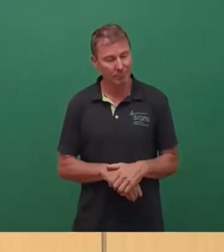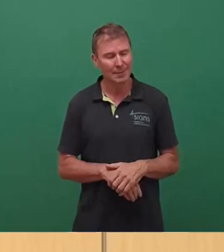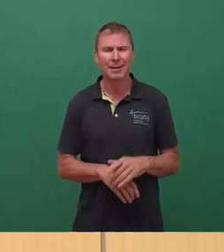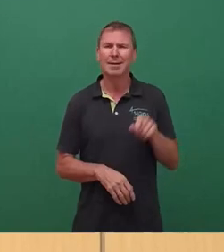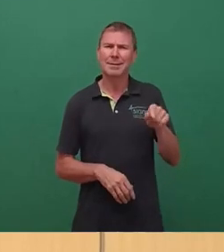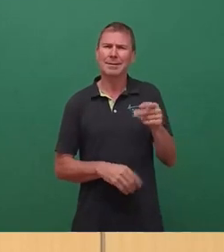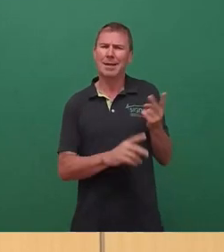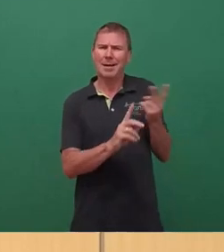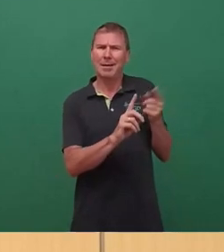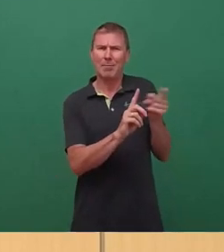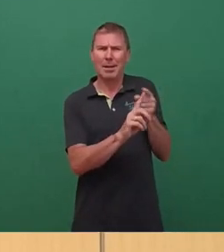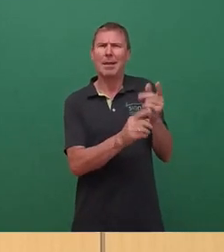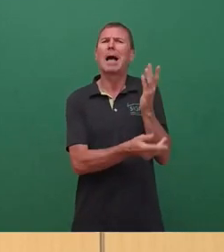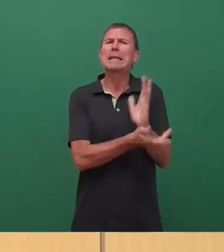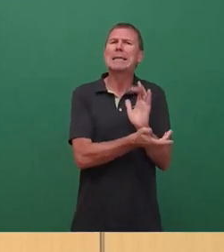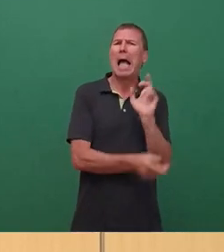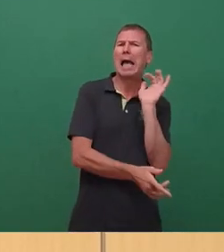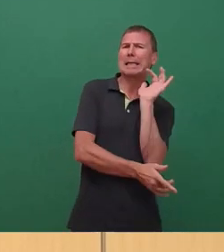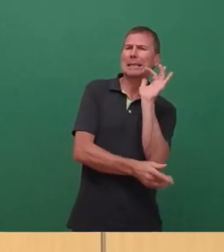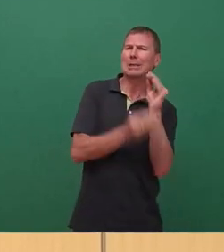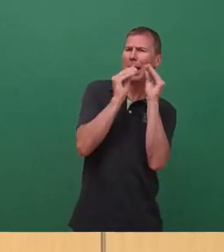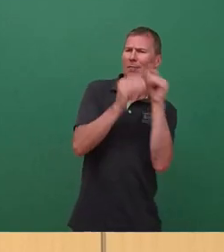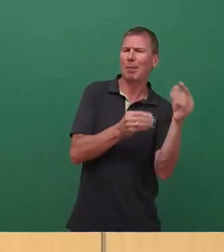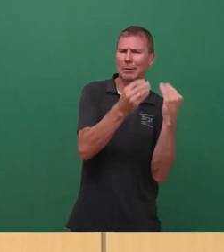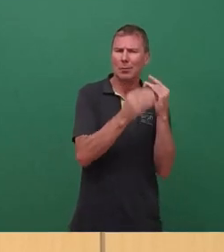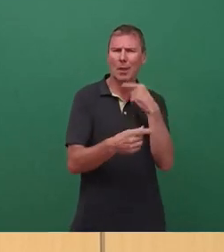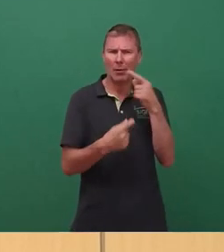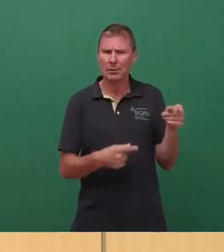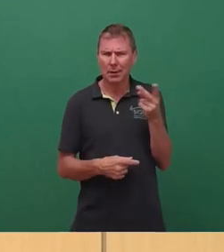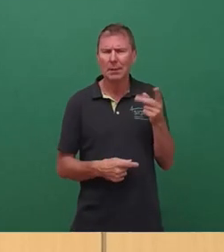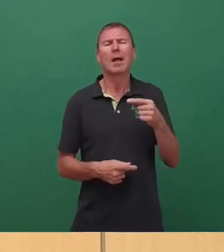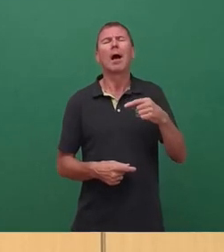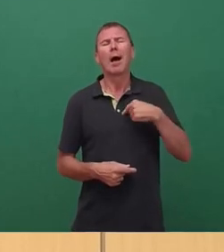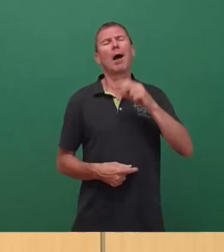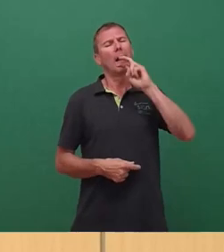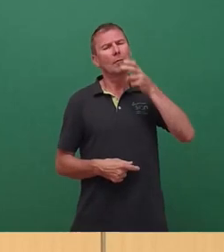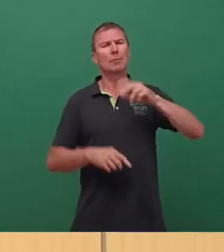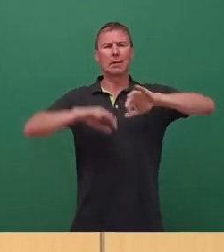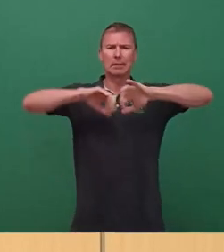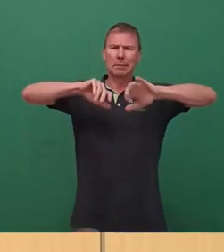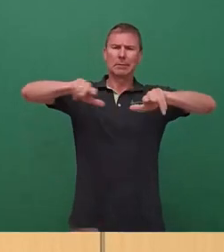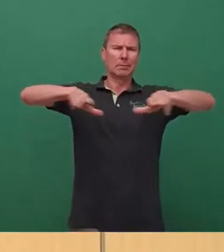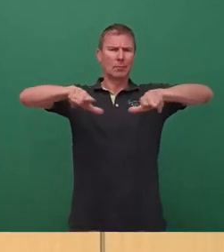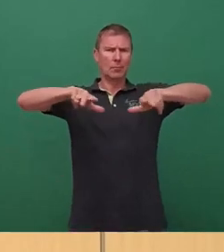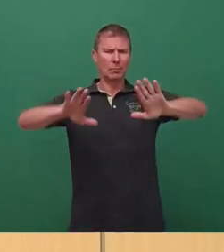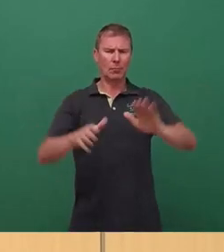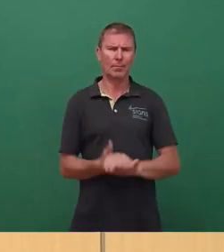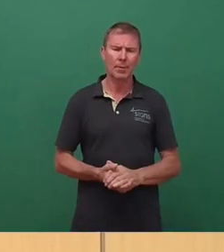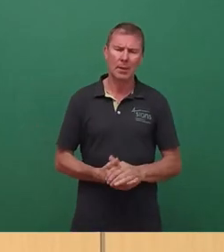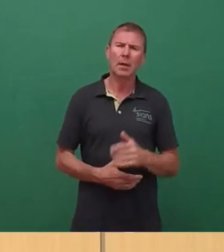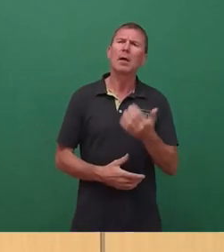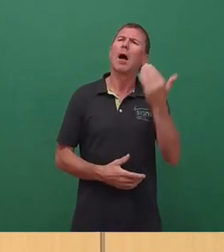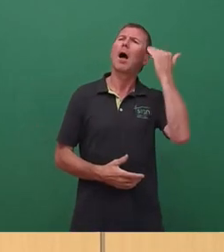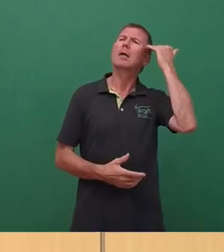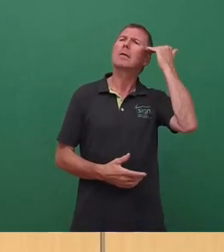die sich jetzt ja sehr kritisch damit befasst haben, ein bisschen versuchen das einzuordnen und noch mal die Frage stellen, warum haben wir damals